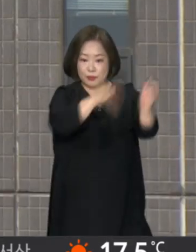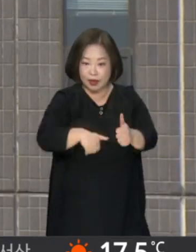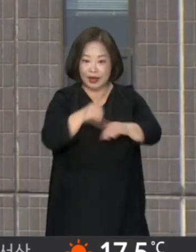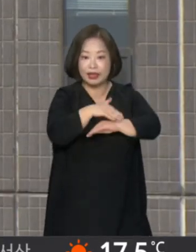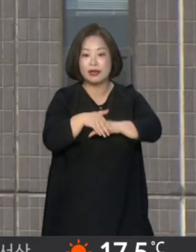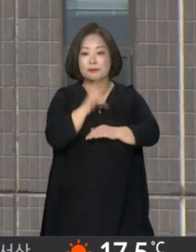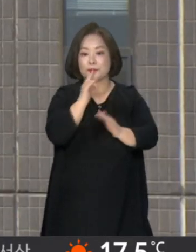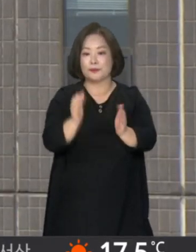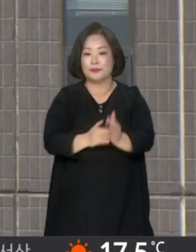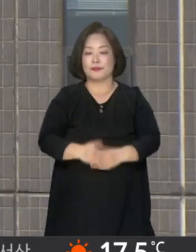확인할 계획입니다.